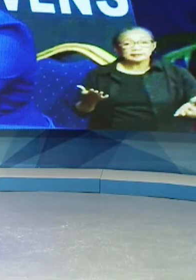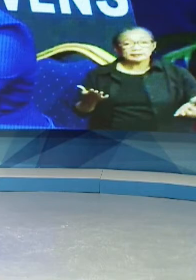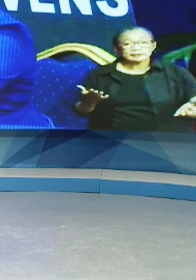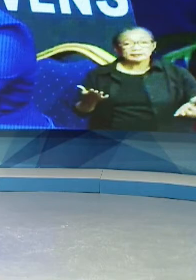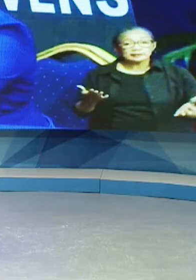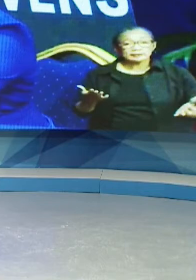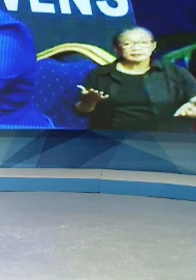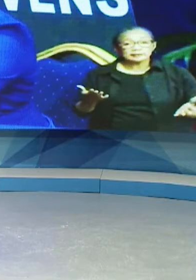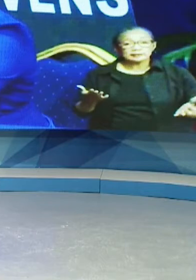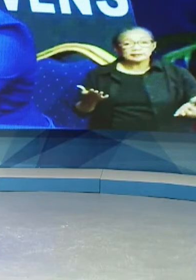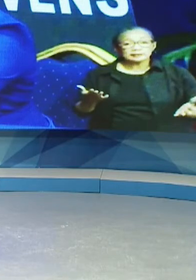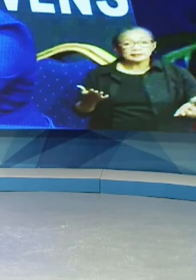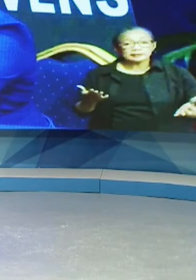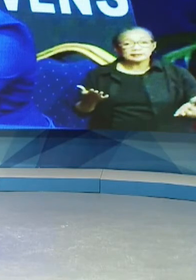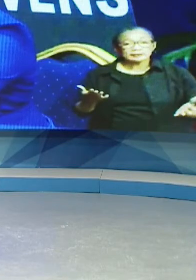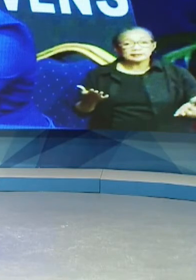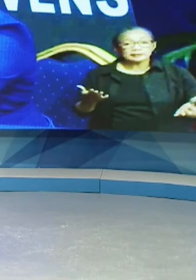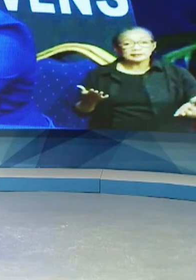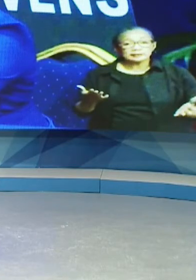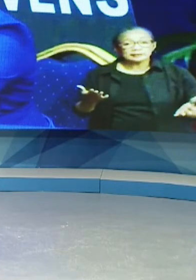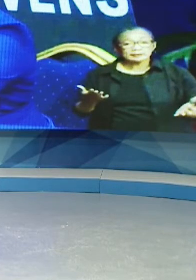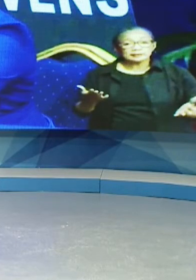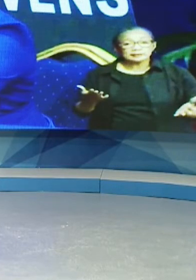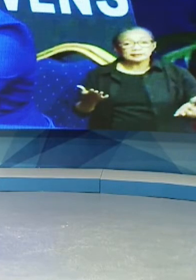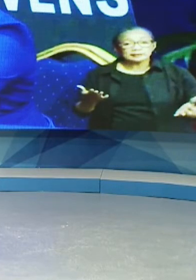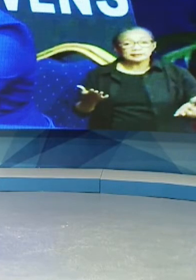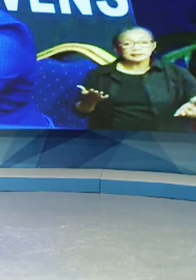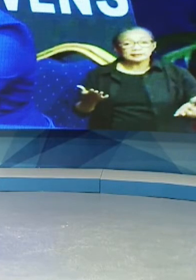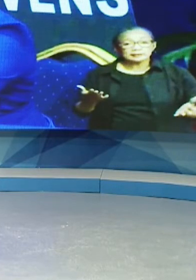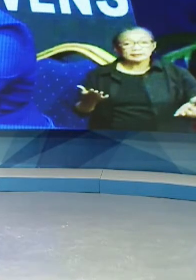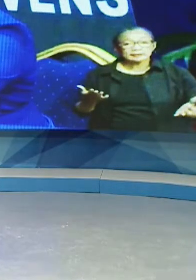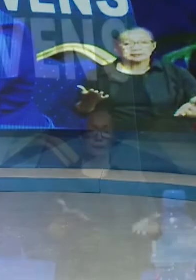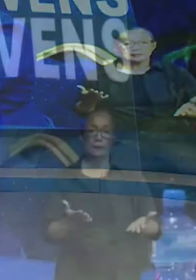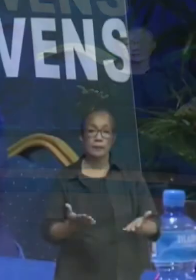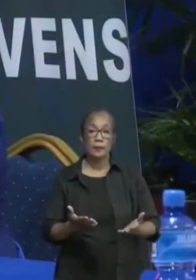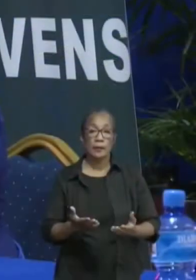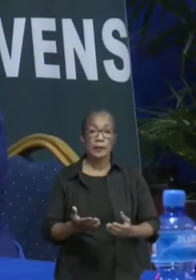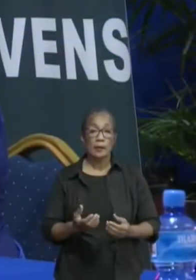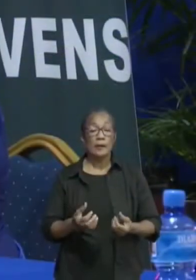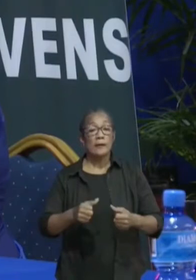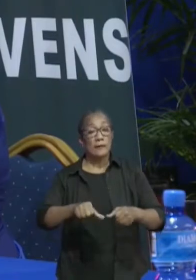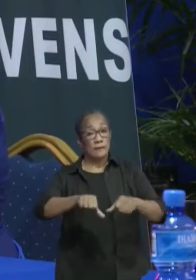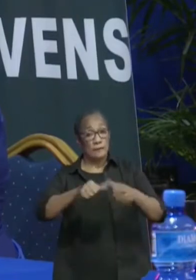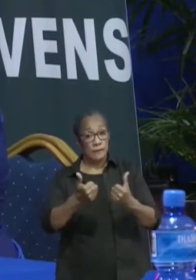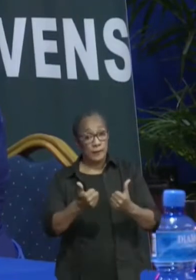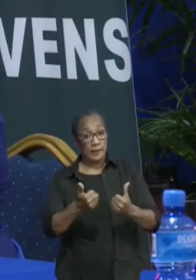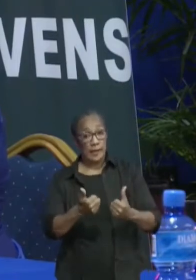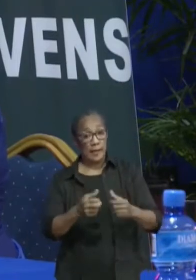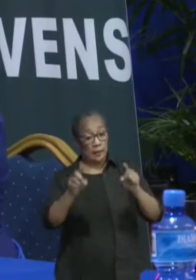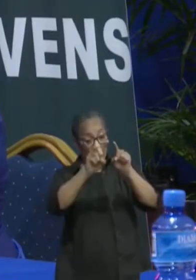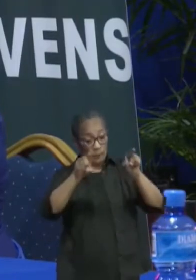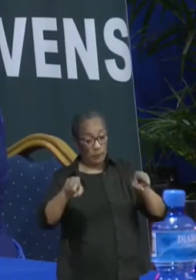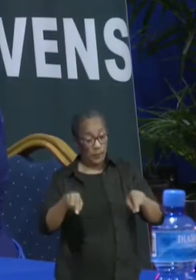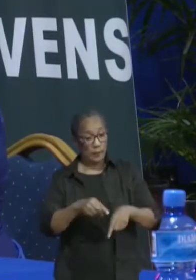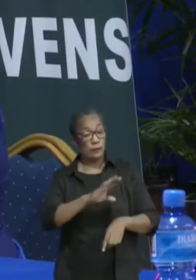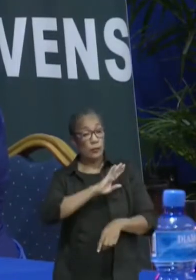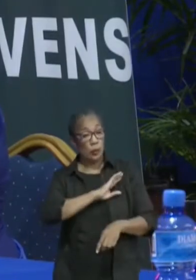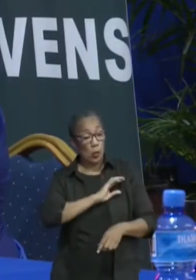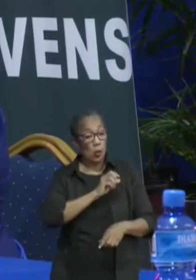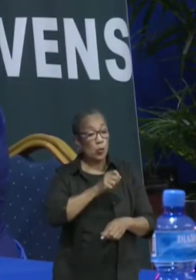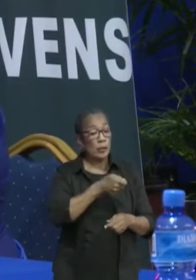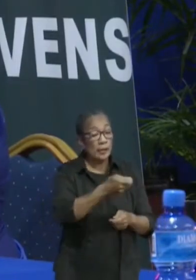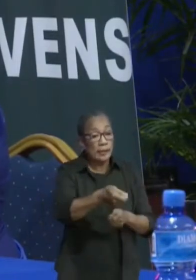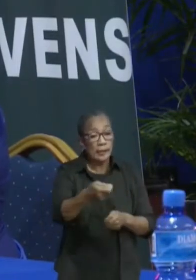whatsappen naar het COVID-management team. Dit zei Danielle Veira van het directoraat Nationale Veiligheid